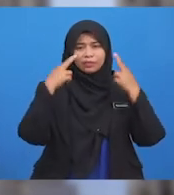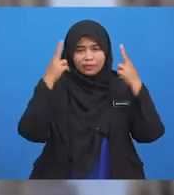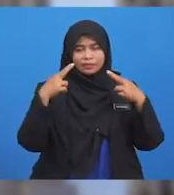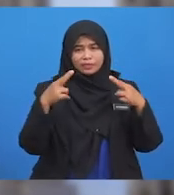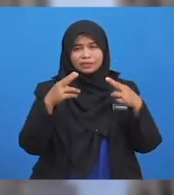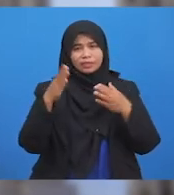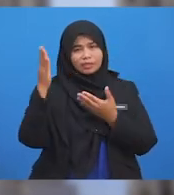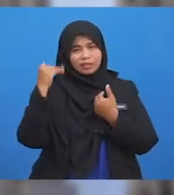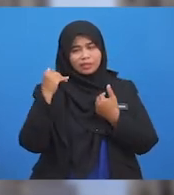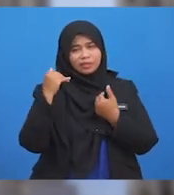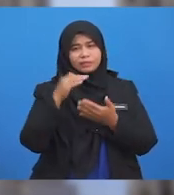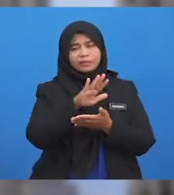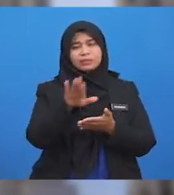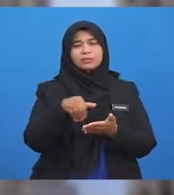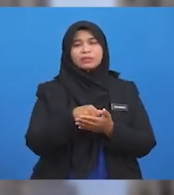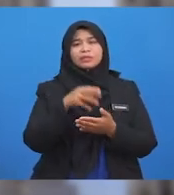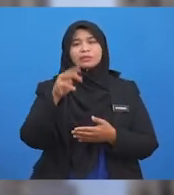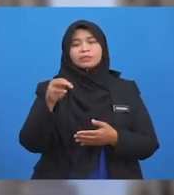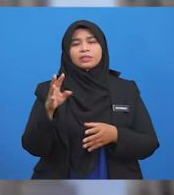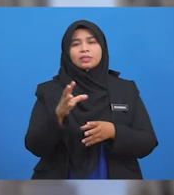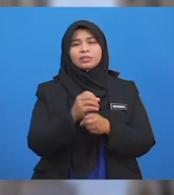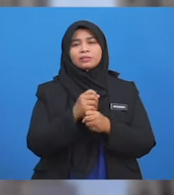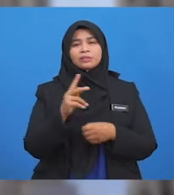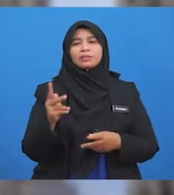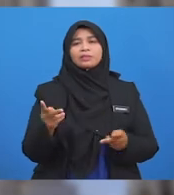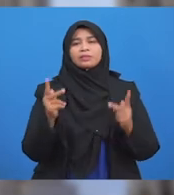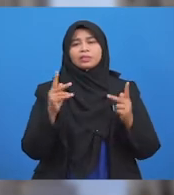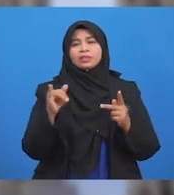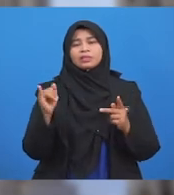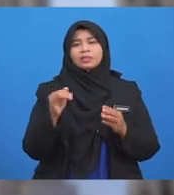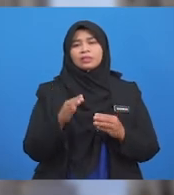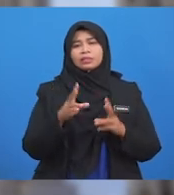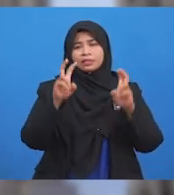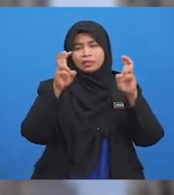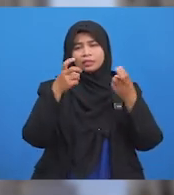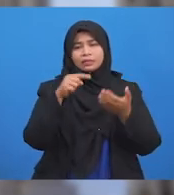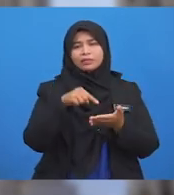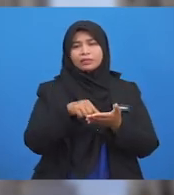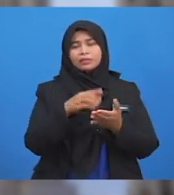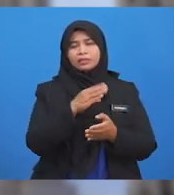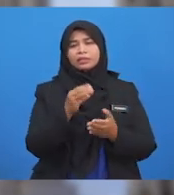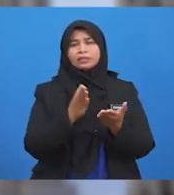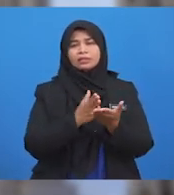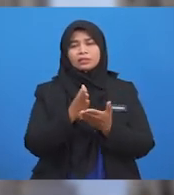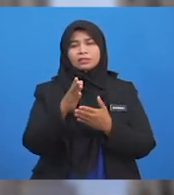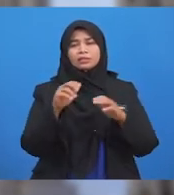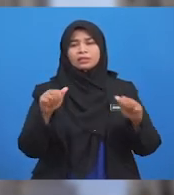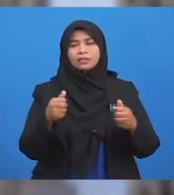Ustazah Harapkan Semua Murid-murid Dapat Menguasai Topik Ini Dan Seterusnya